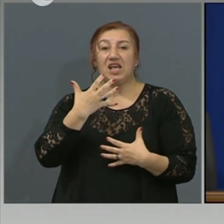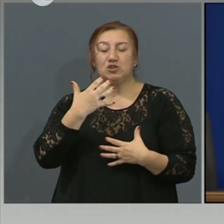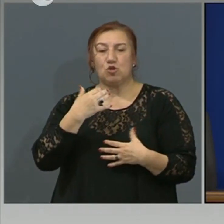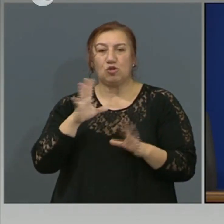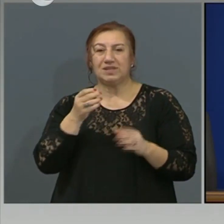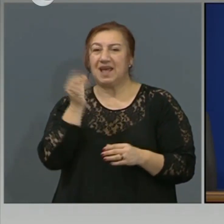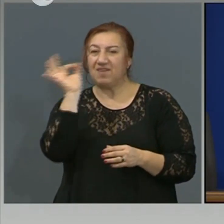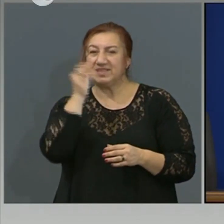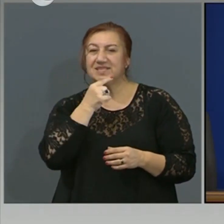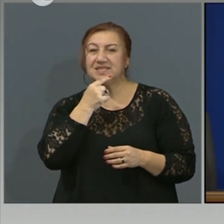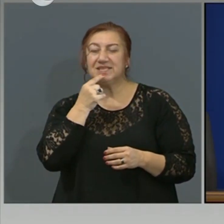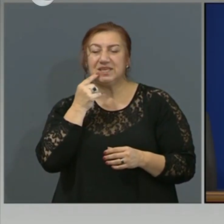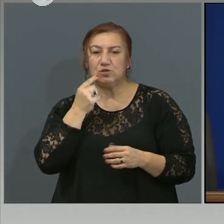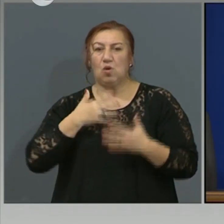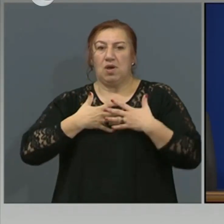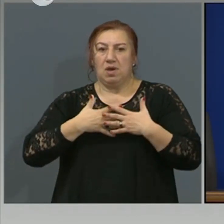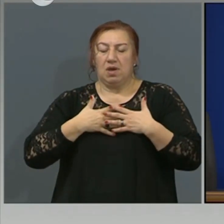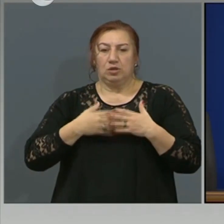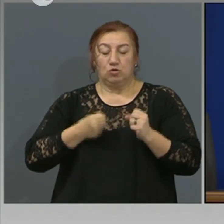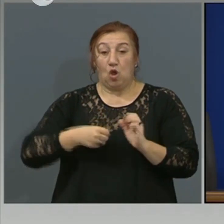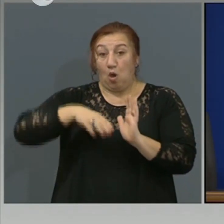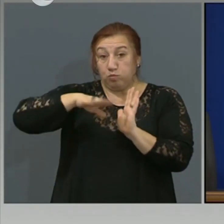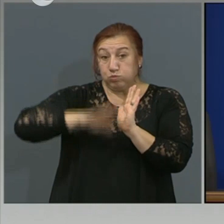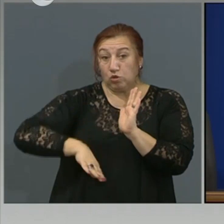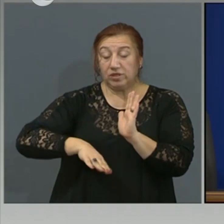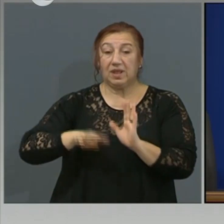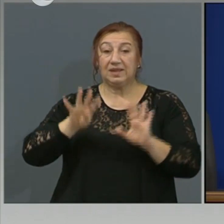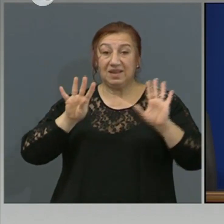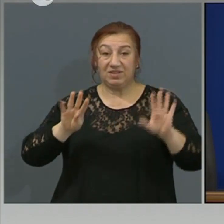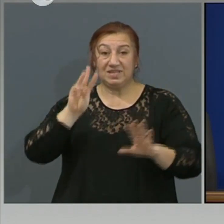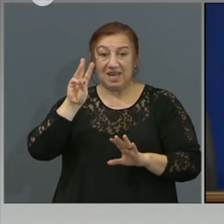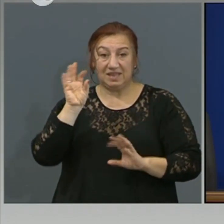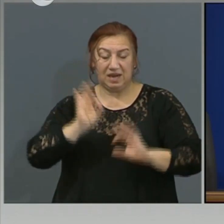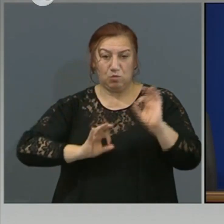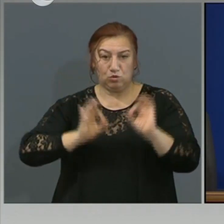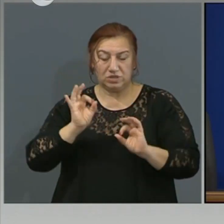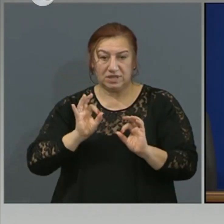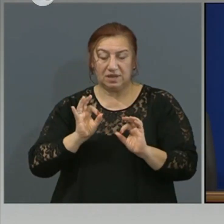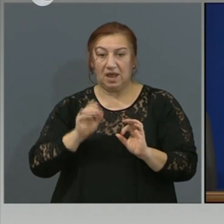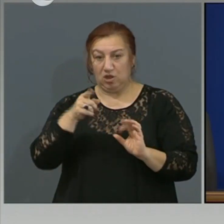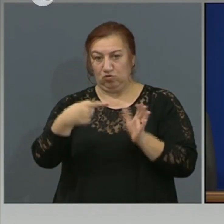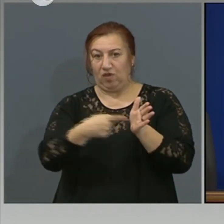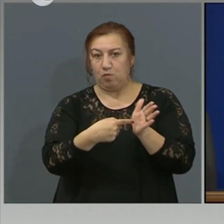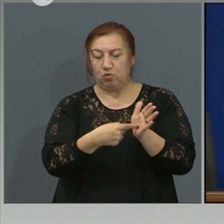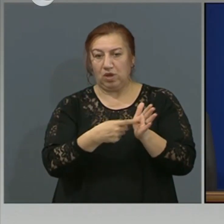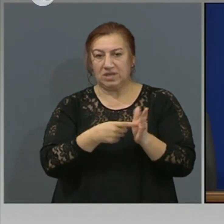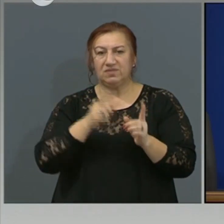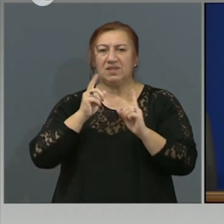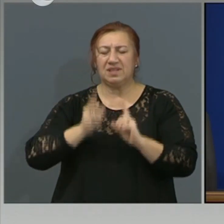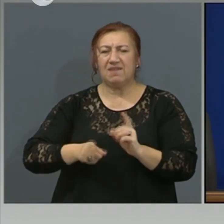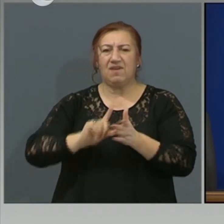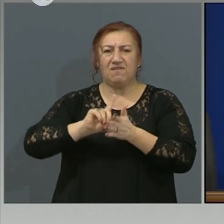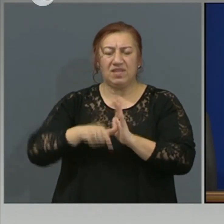кислорода. Когато падне под 93% сатурацията, е признак, че трябва да проведеме